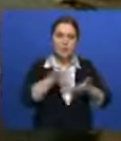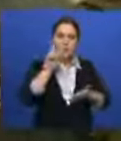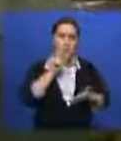установлены.